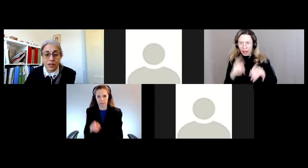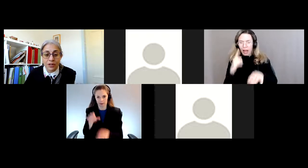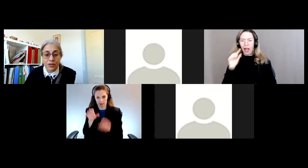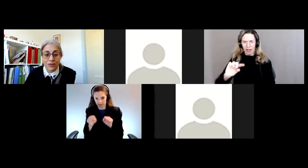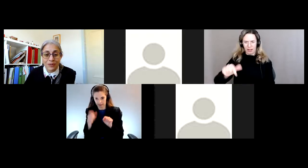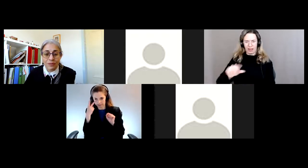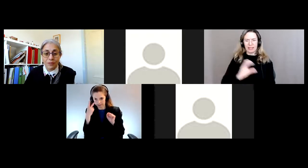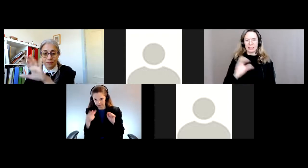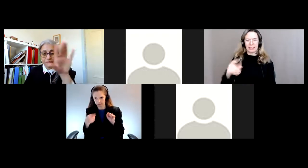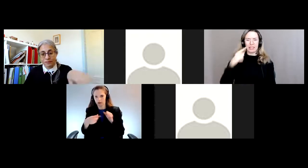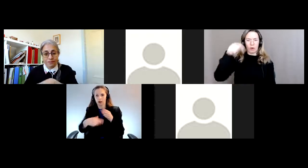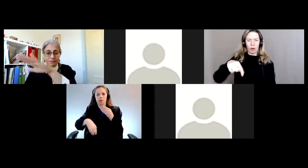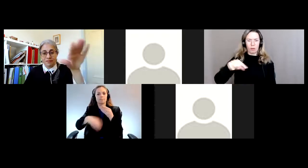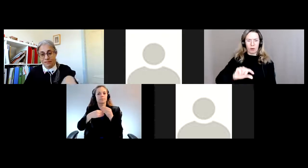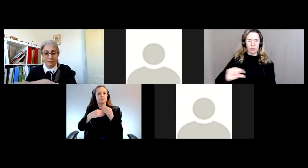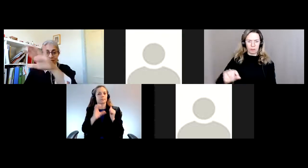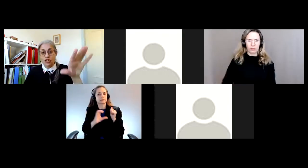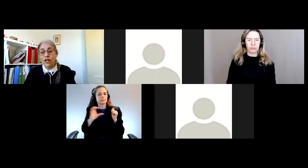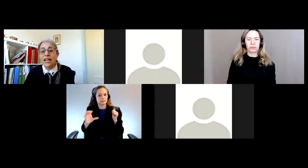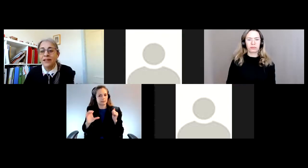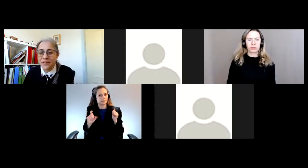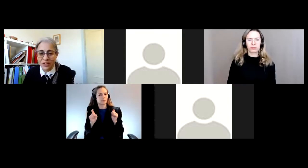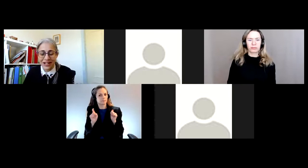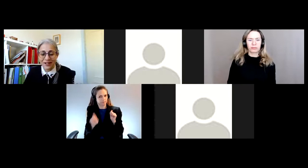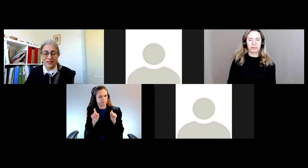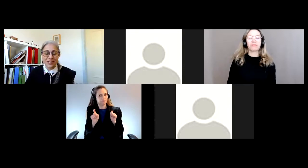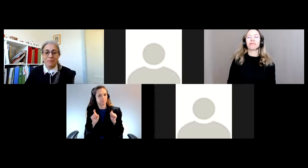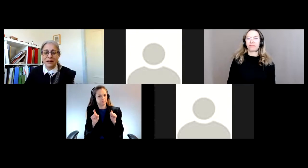au bas de l'écran. dans la...